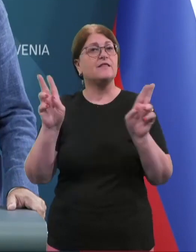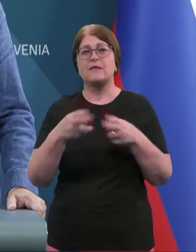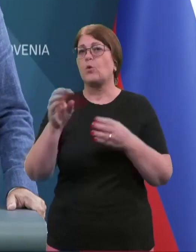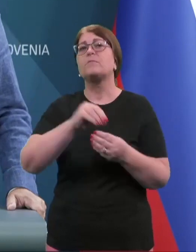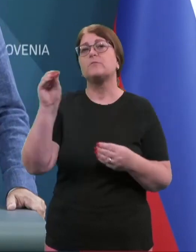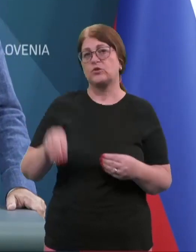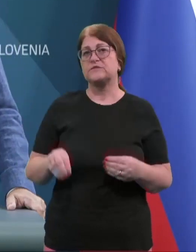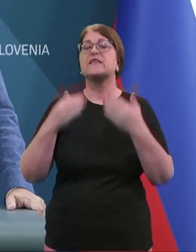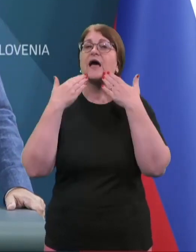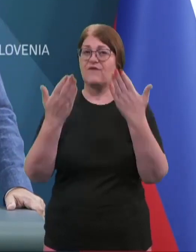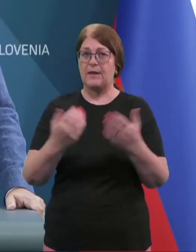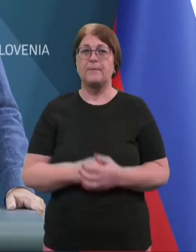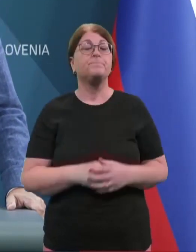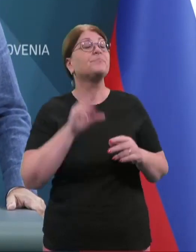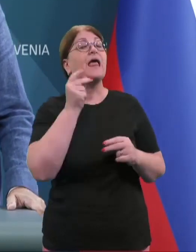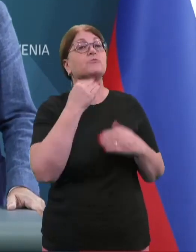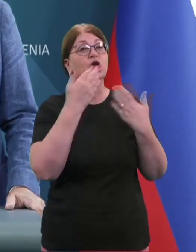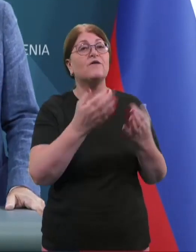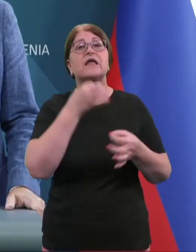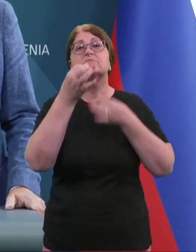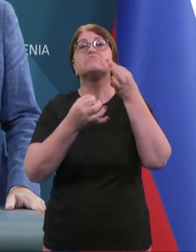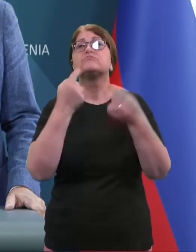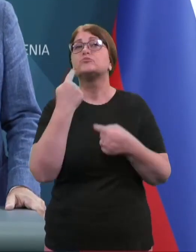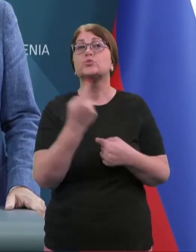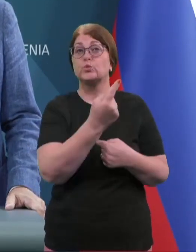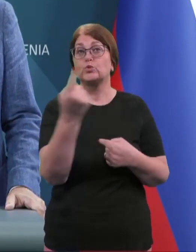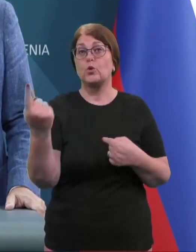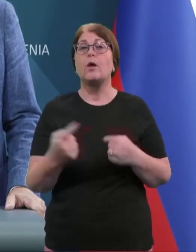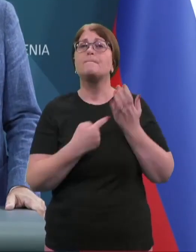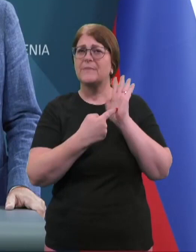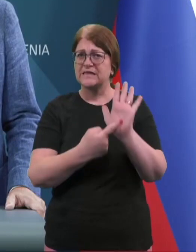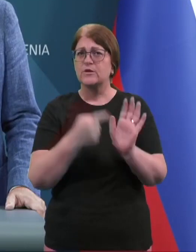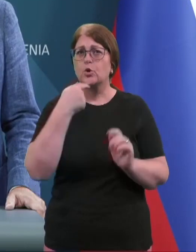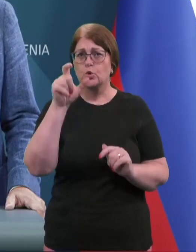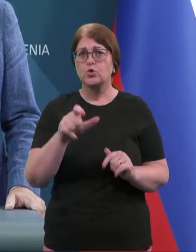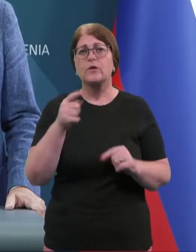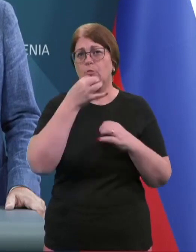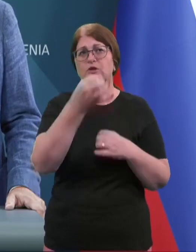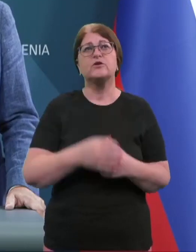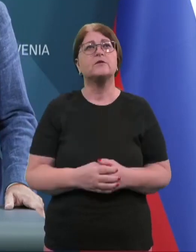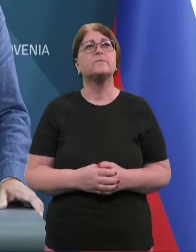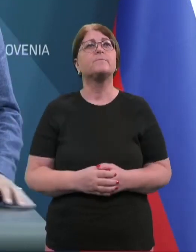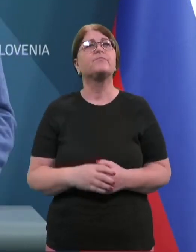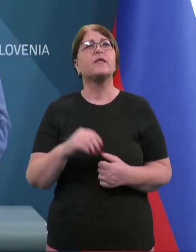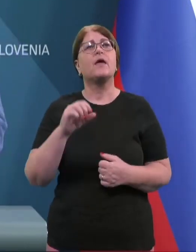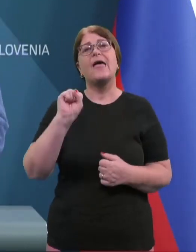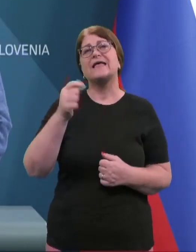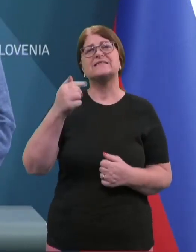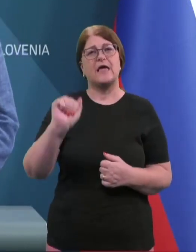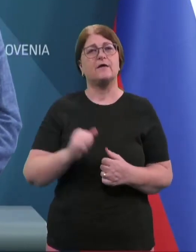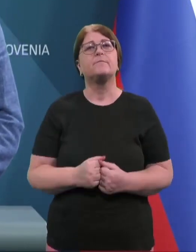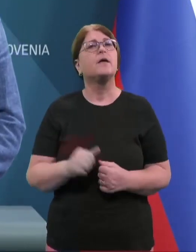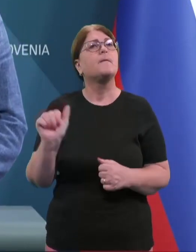podpisan. Hvala lepa. Najlepša hvala. Sledijo novinarska vprašanja, se predstavite in vprašate. Lara Draškovič, STA.